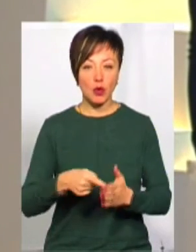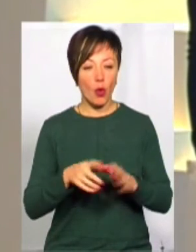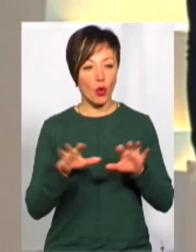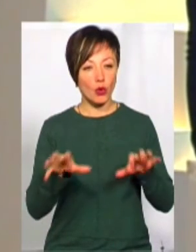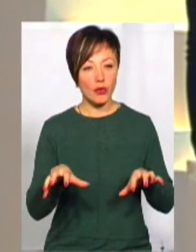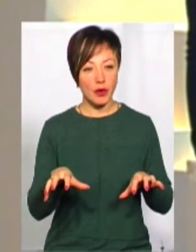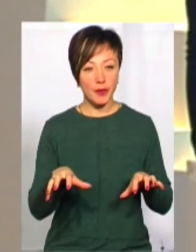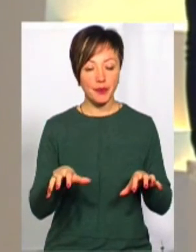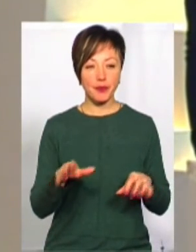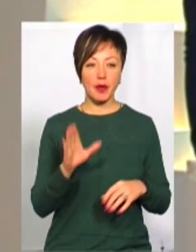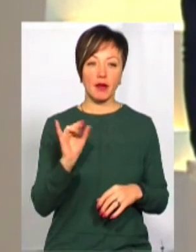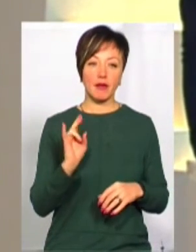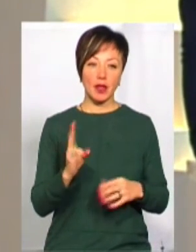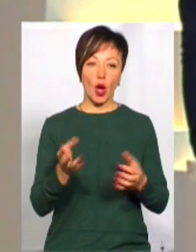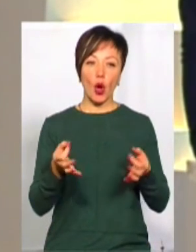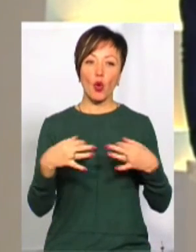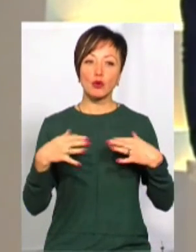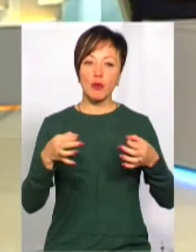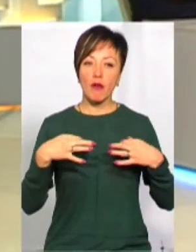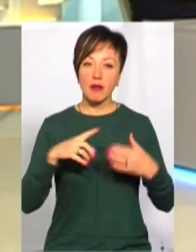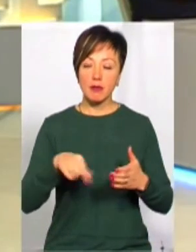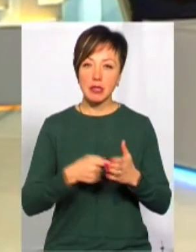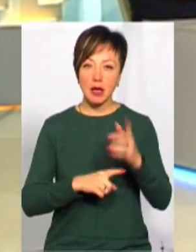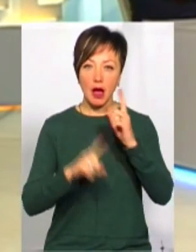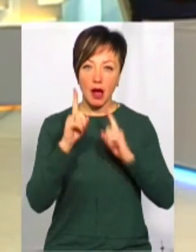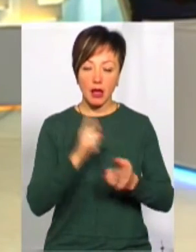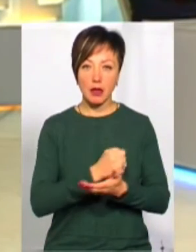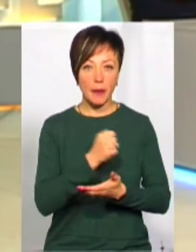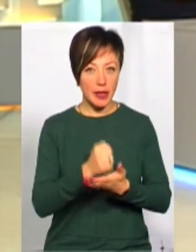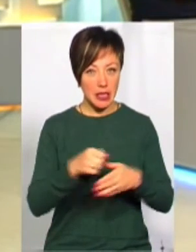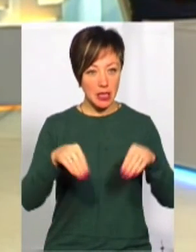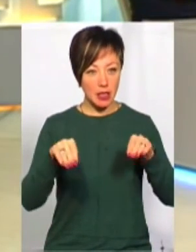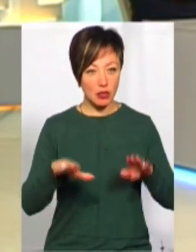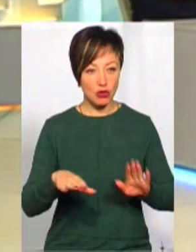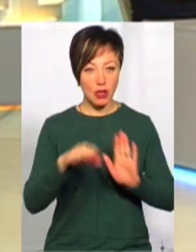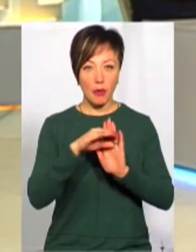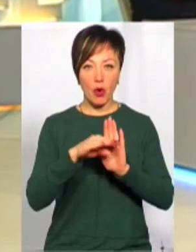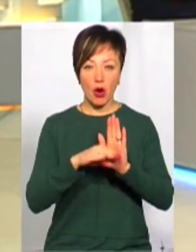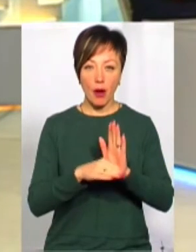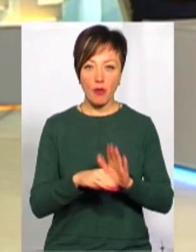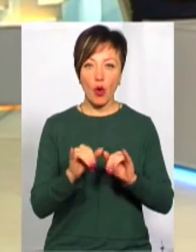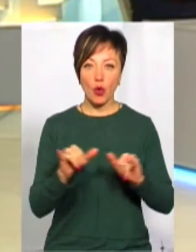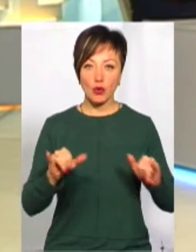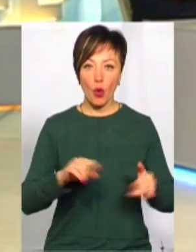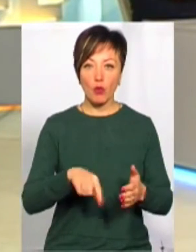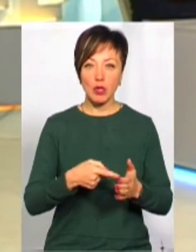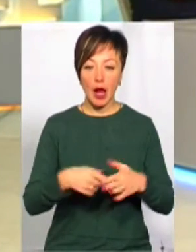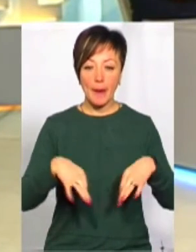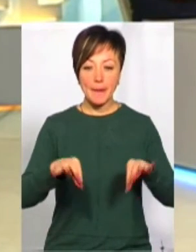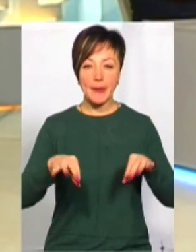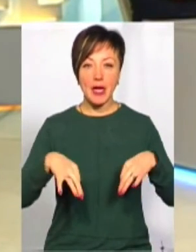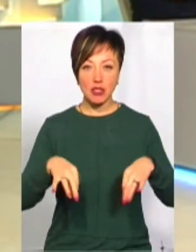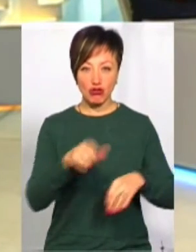міського голови. Він нам розповів, що міська рада прийняла рішення про програму розвитку комунального пасажирського